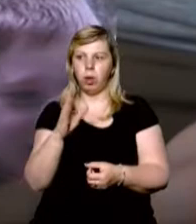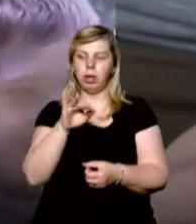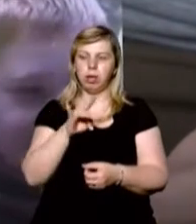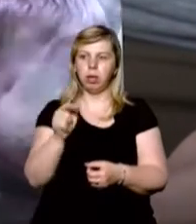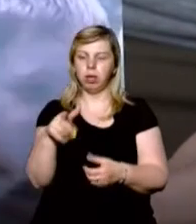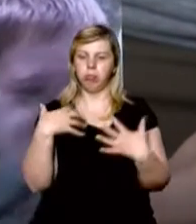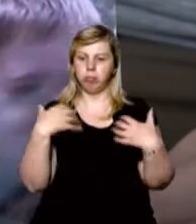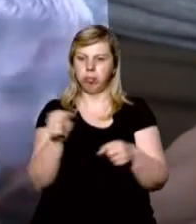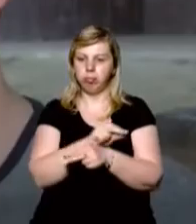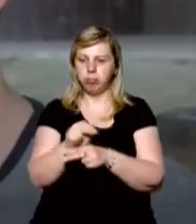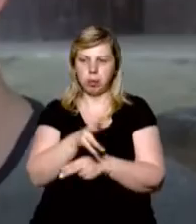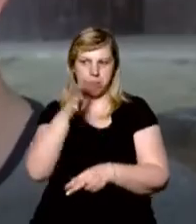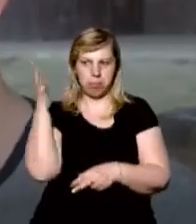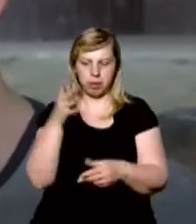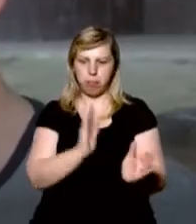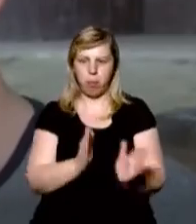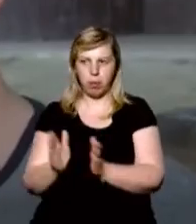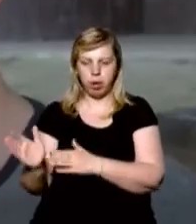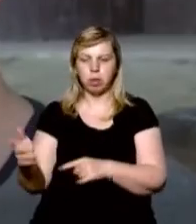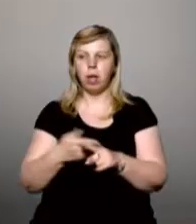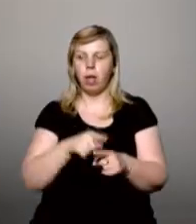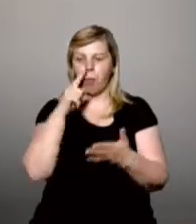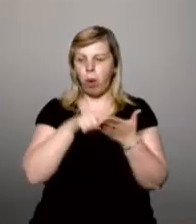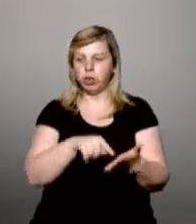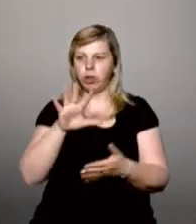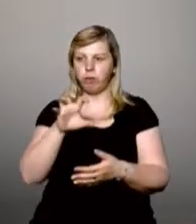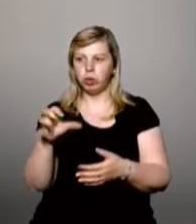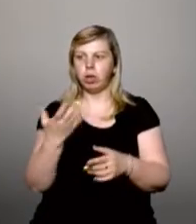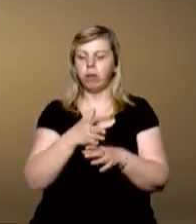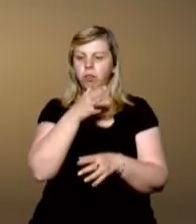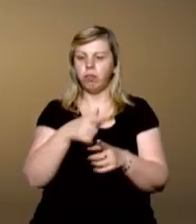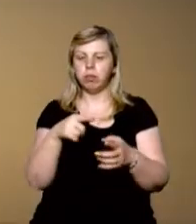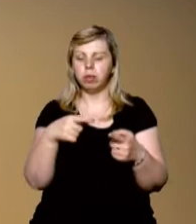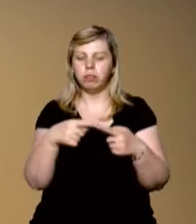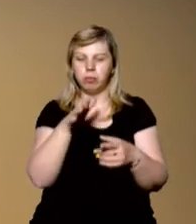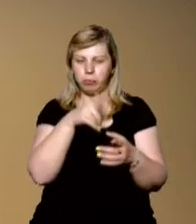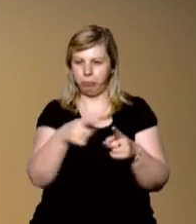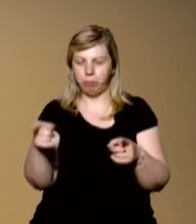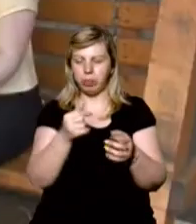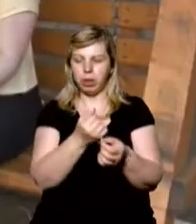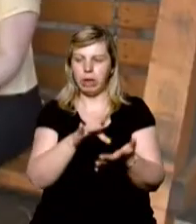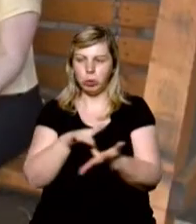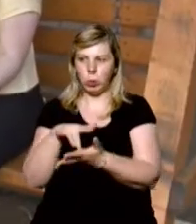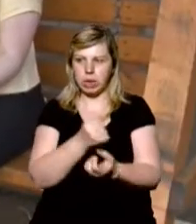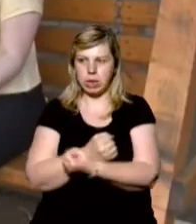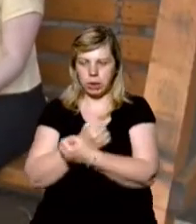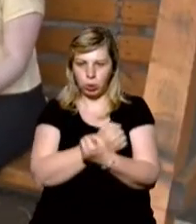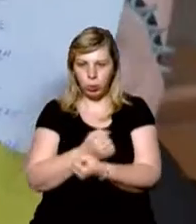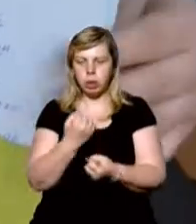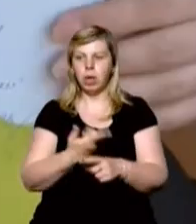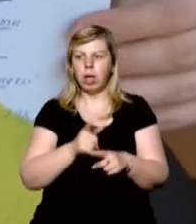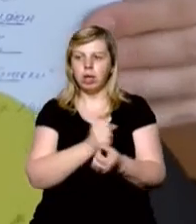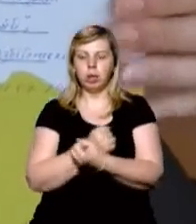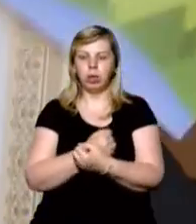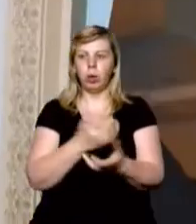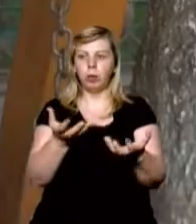Ілля Мицькі оздоровлювалися 5 років поспіль. Ілля показує фотографії, які робив під час екскурсій, організованих санаторієм. А це грамоти, які